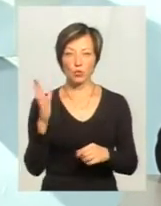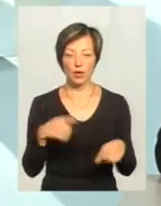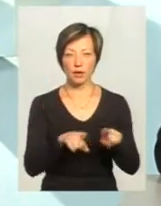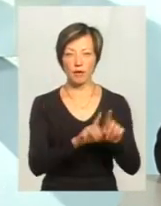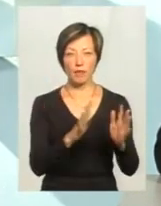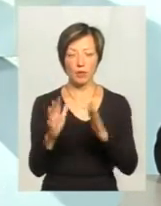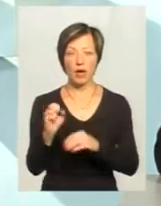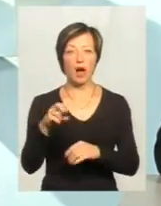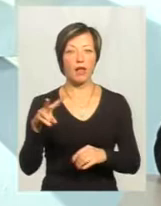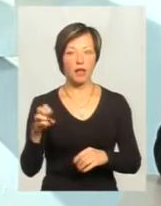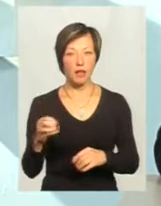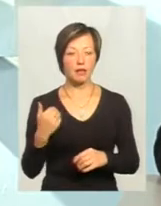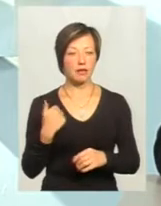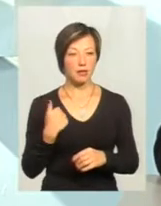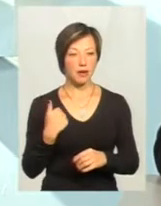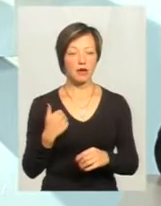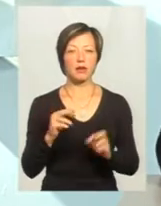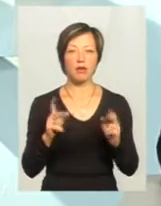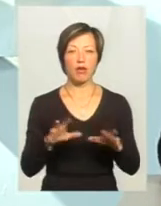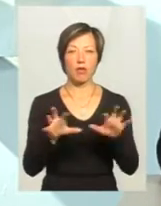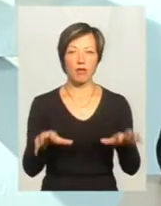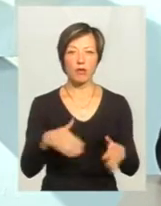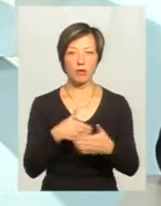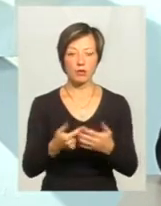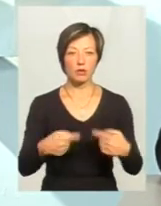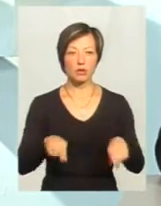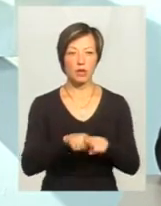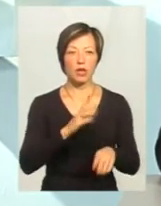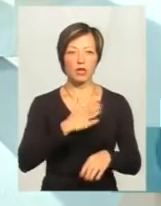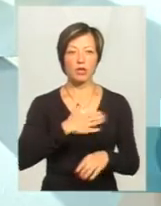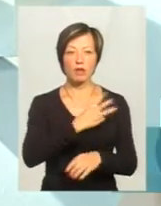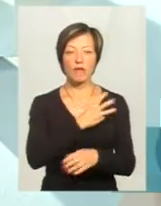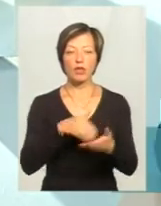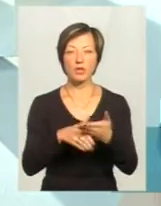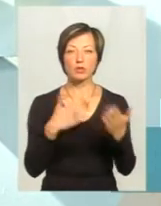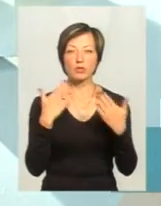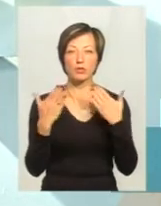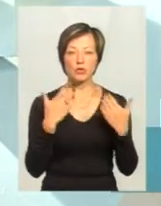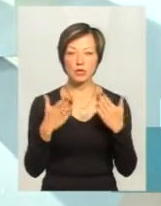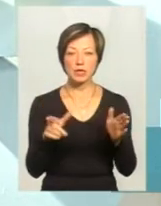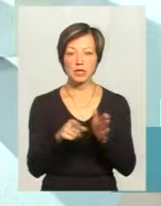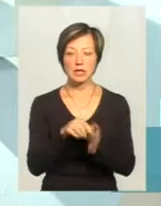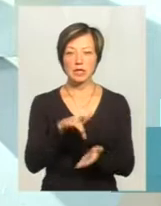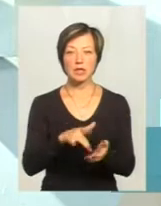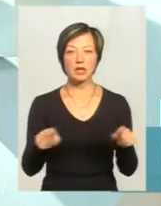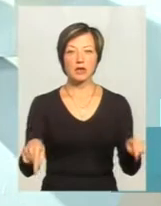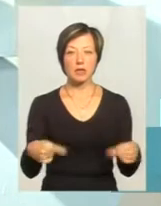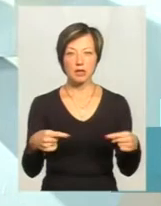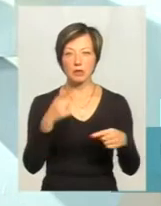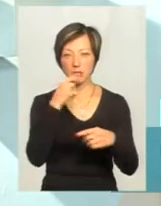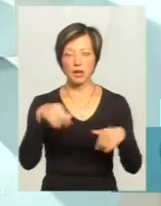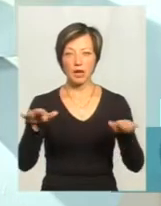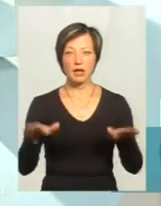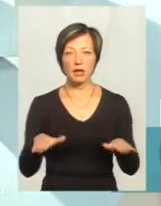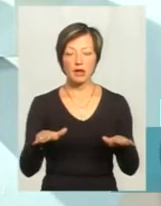випадків, але я, як голова громадської організації, наші багато волонтерів спілкуються, у нас є такі центри реабілітації птахів,